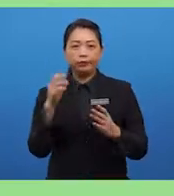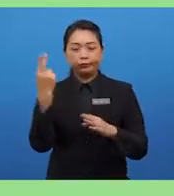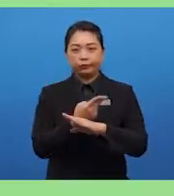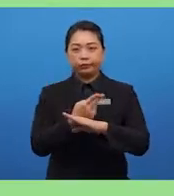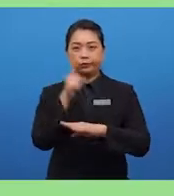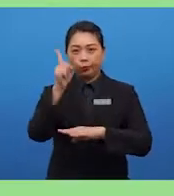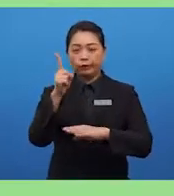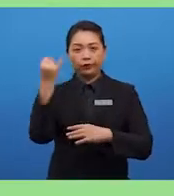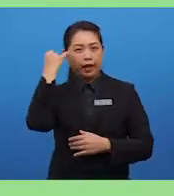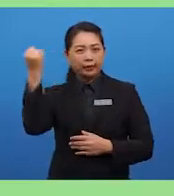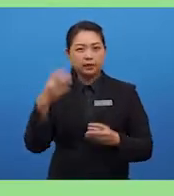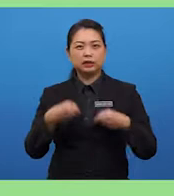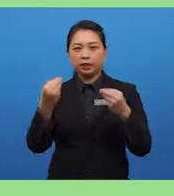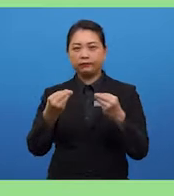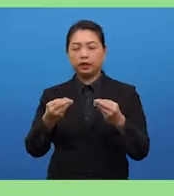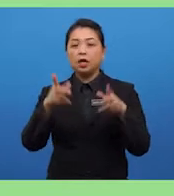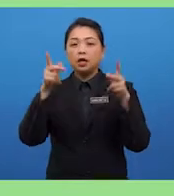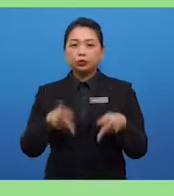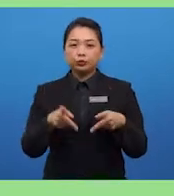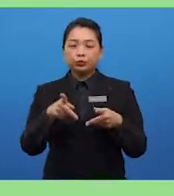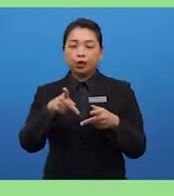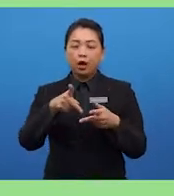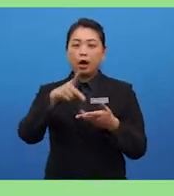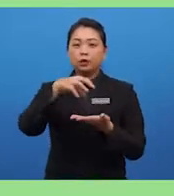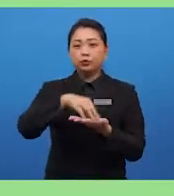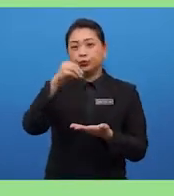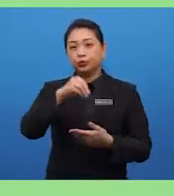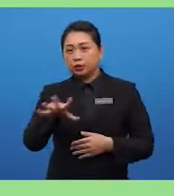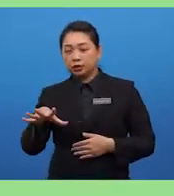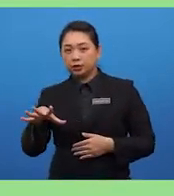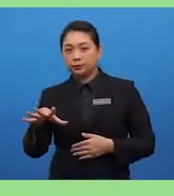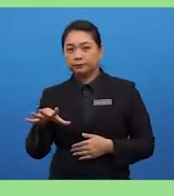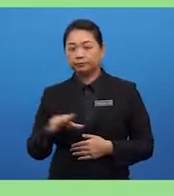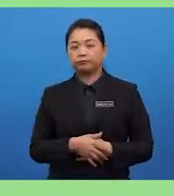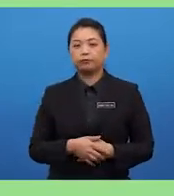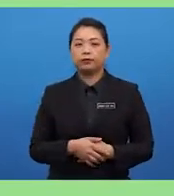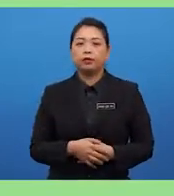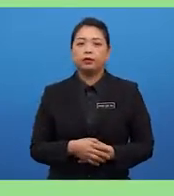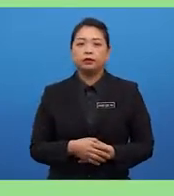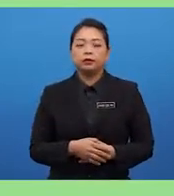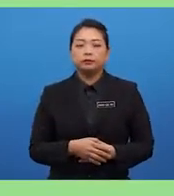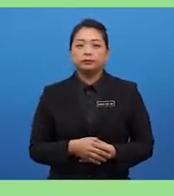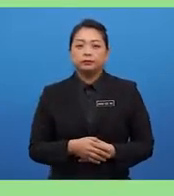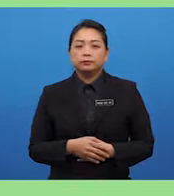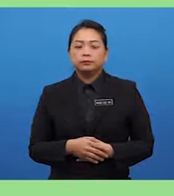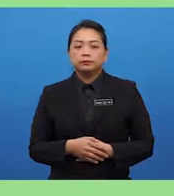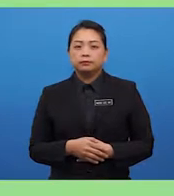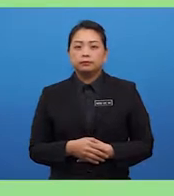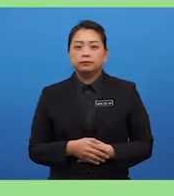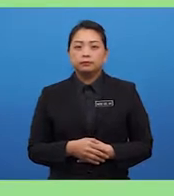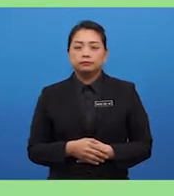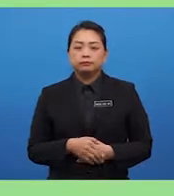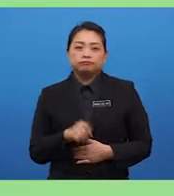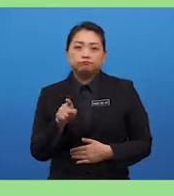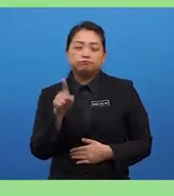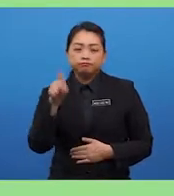the ideas given, like student to professor ratio, you may then, if you choose that point, you may